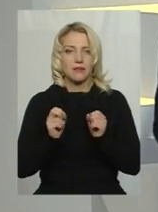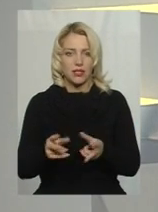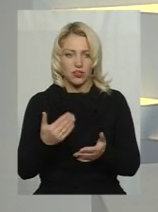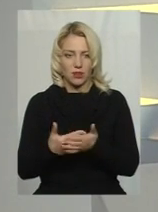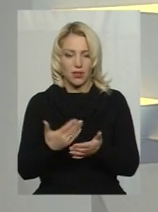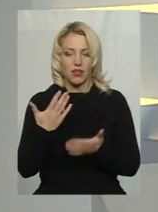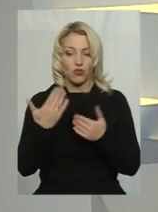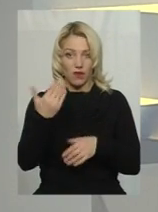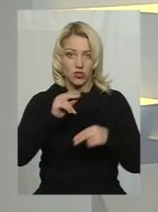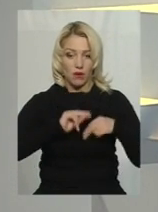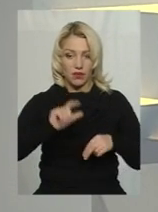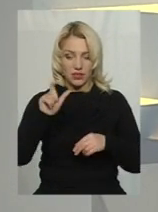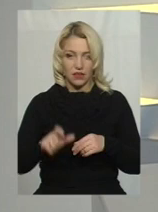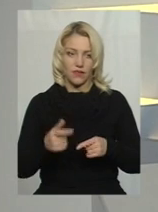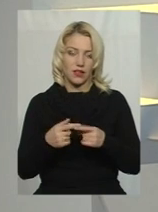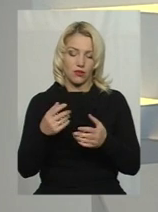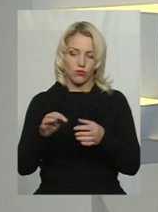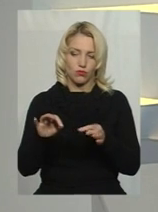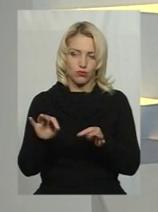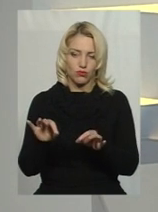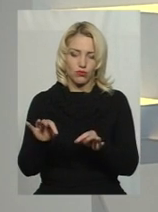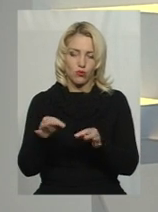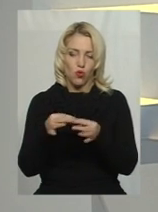наприклад, ваш працівник пропустить якесь порушення?